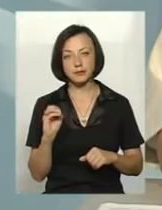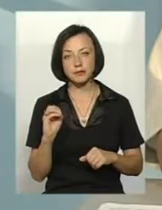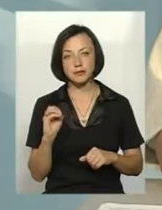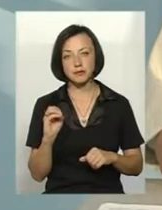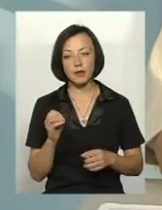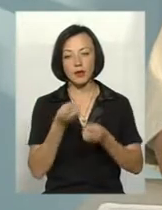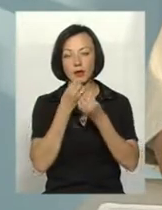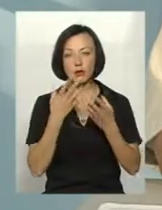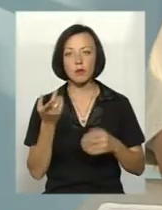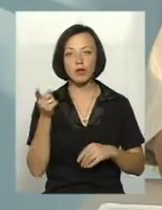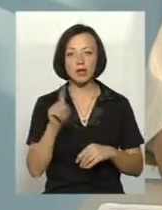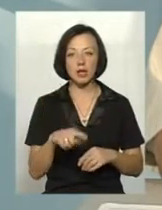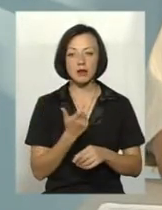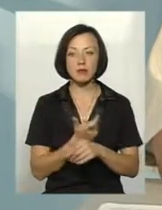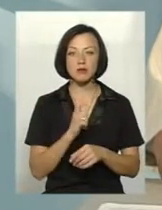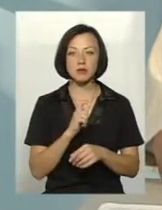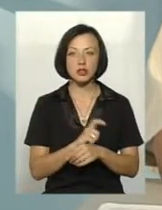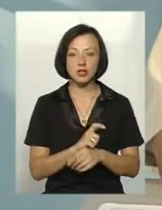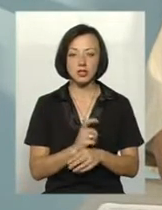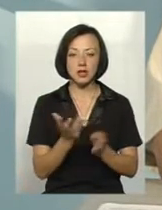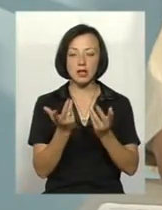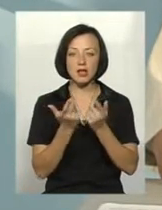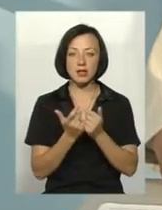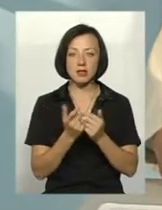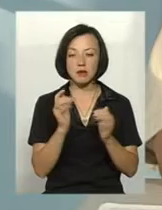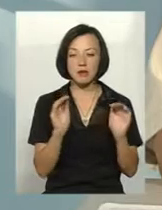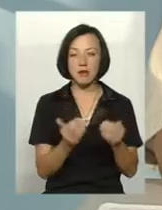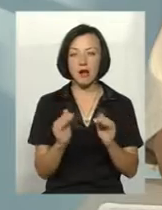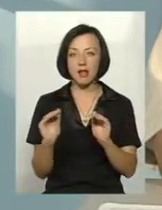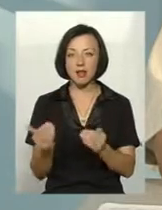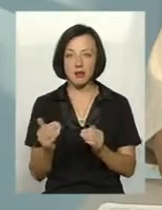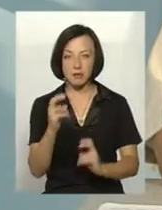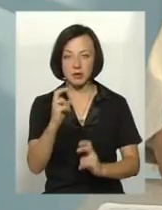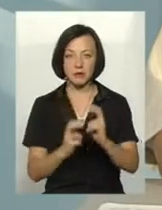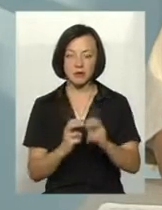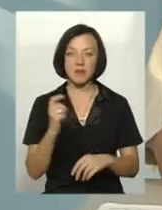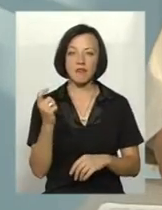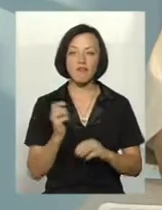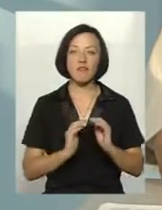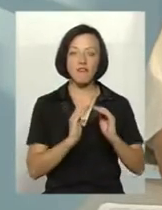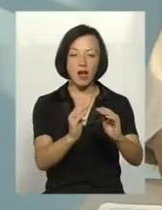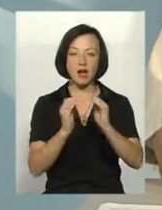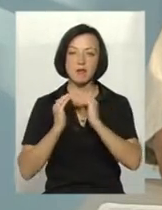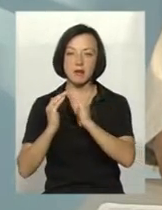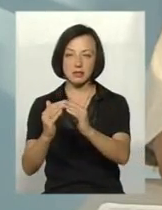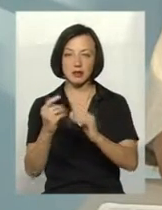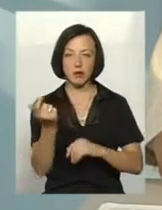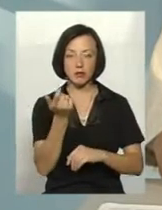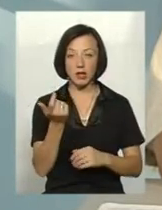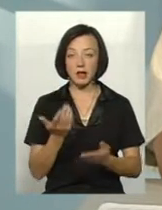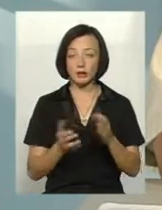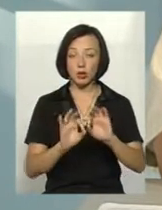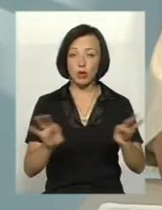добре те, що збільшилась кількість малих підприємств, фермерських господарств. І ми на всіх рівнях за це, якщо є можливість,